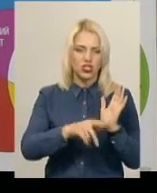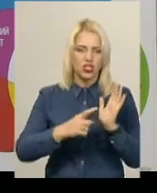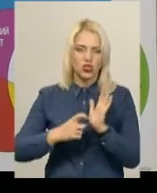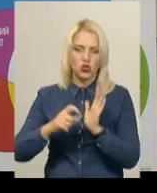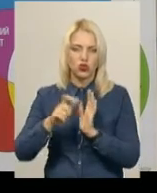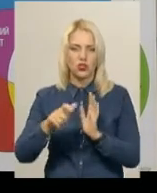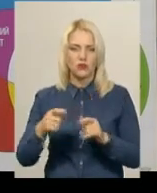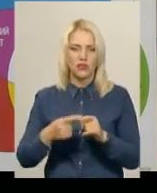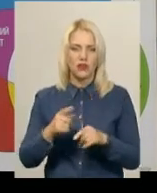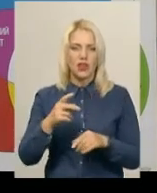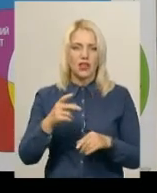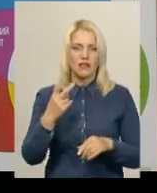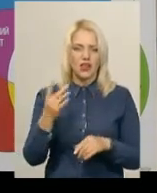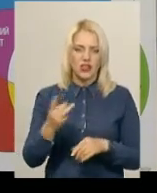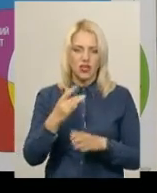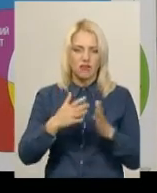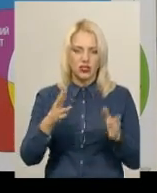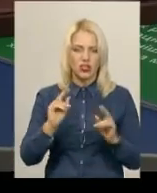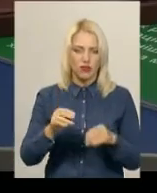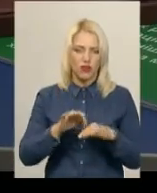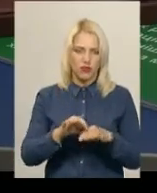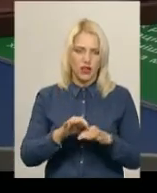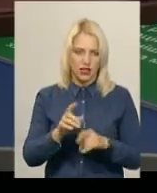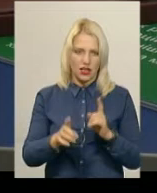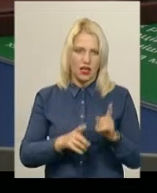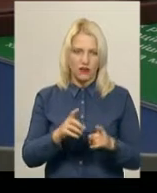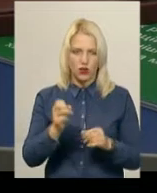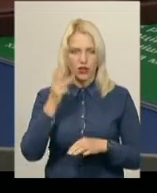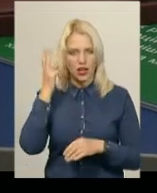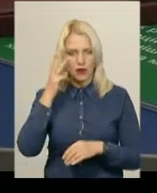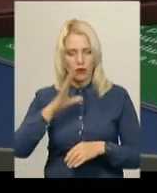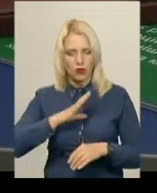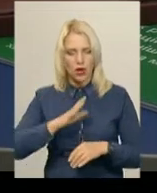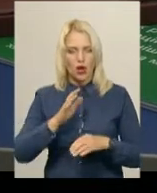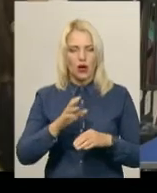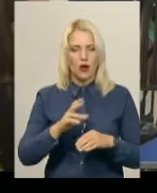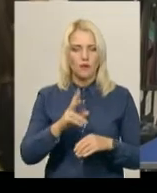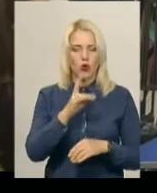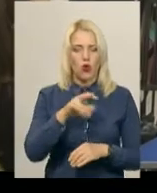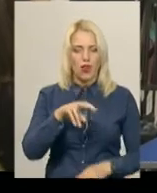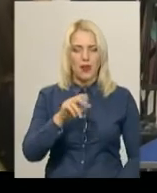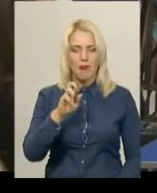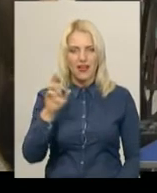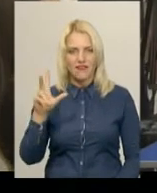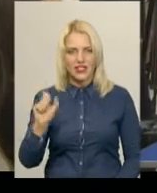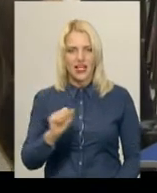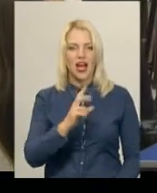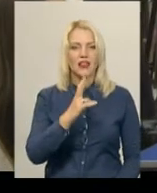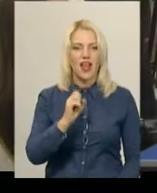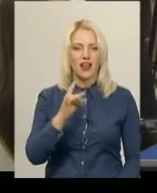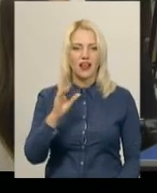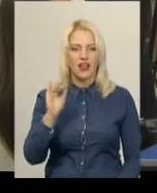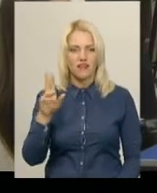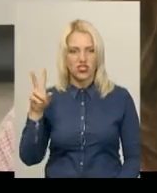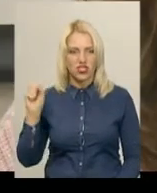Але це все одно в два рази більше, ніж до проведення реформи. На Хмельниччині проєкт будуть проводити у Колебаєвській, Наркевичській і Сатанівській об